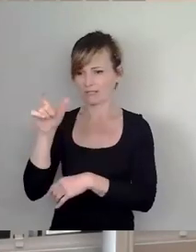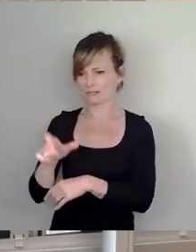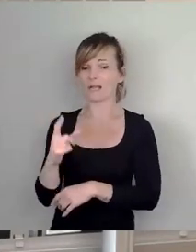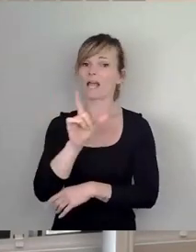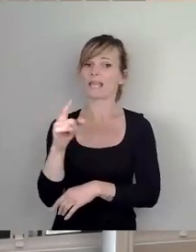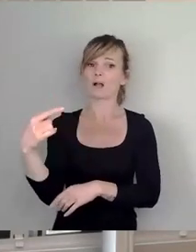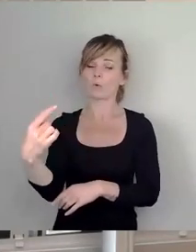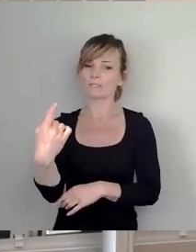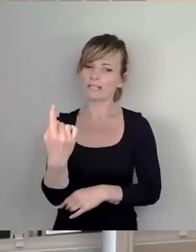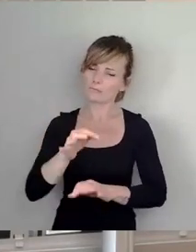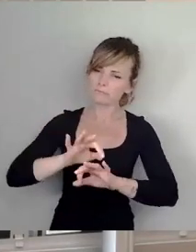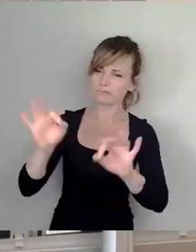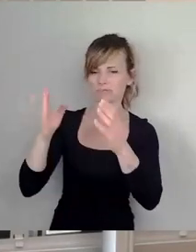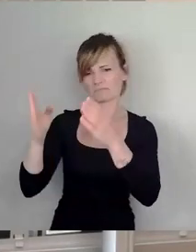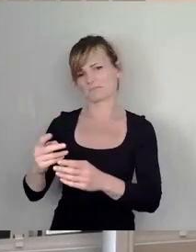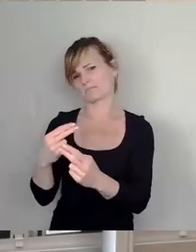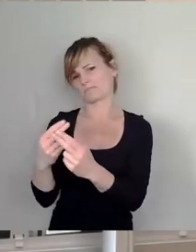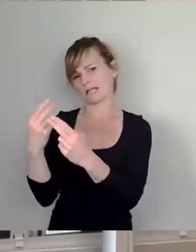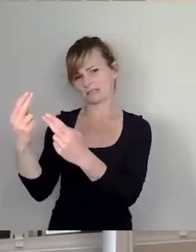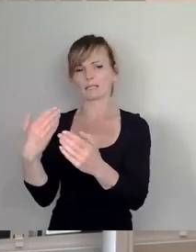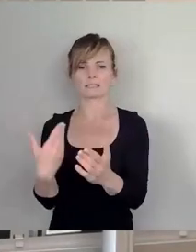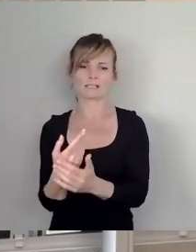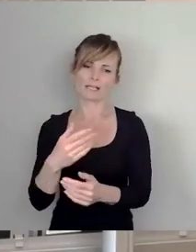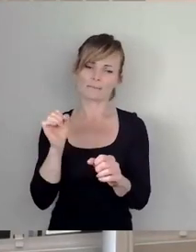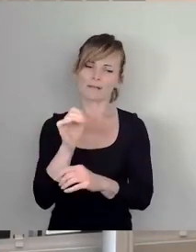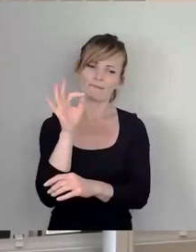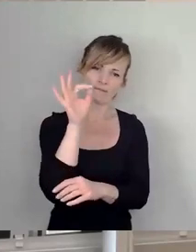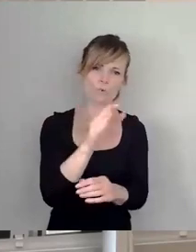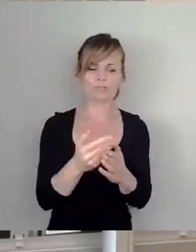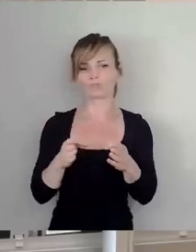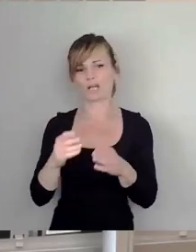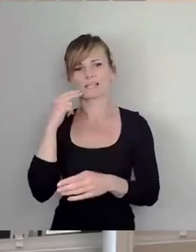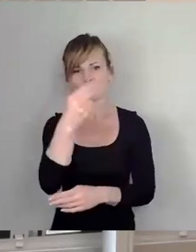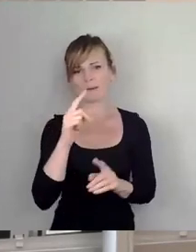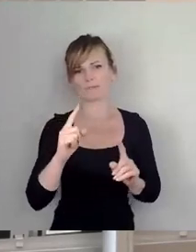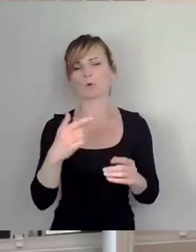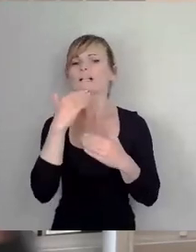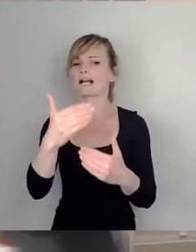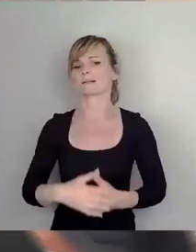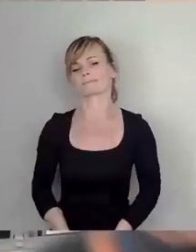phänomenal gut zugeeignet. Und deswegen stimme ich dafür, dass diese Straße so benannt wird. Dankeschön.